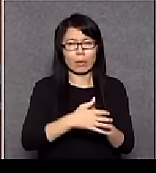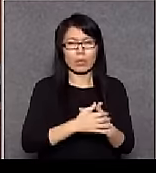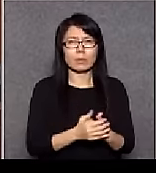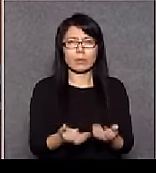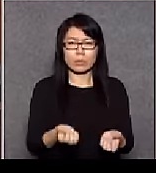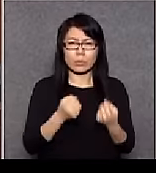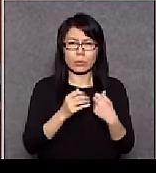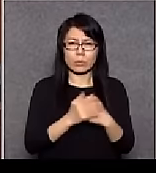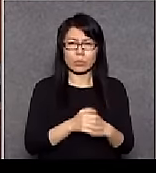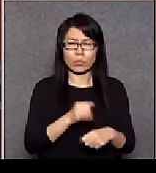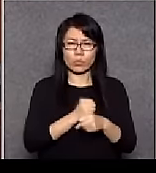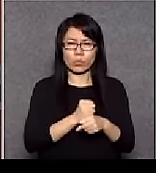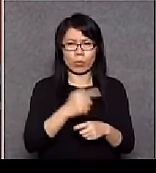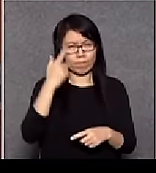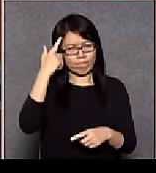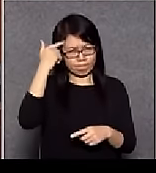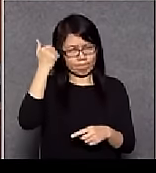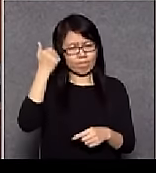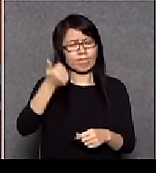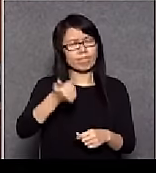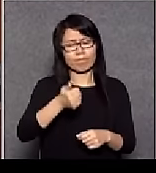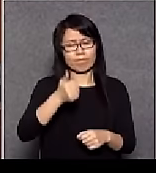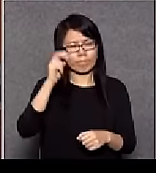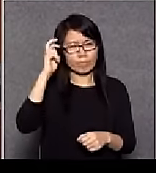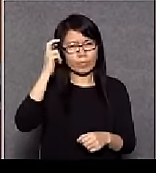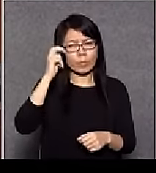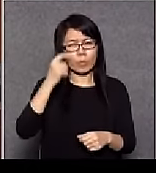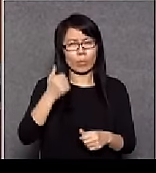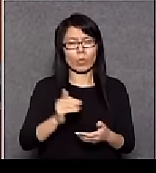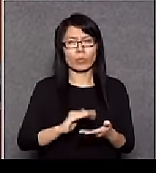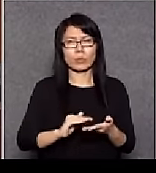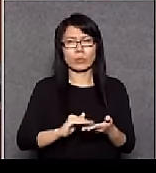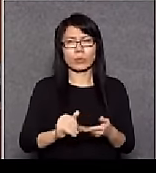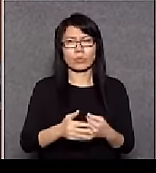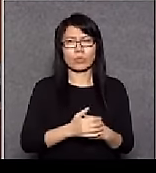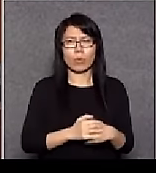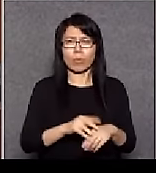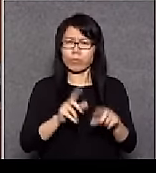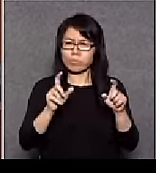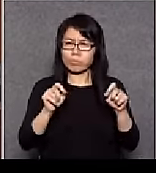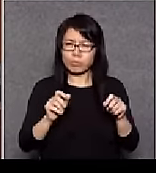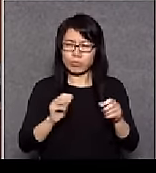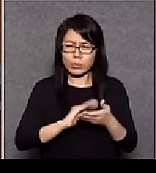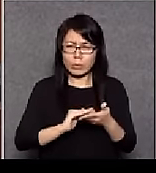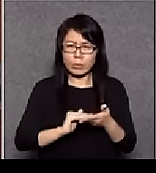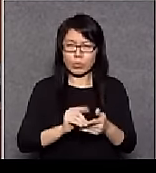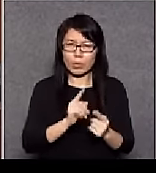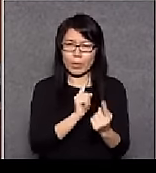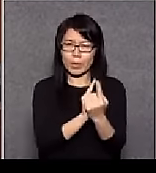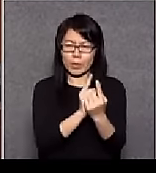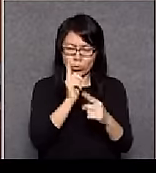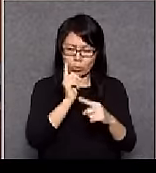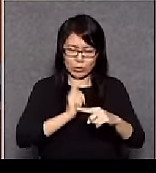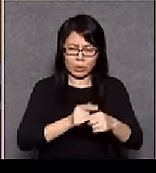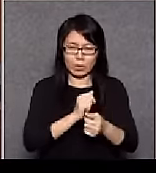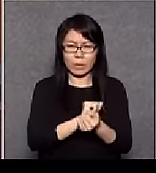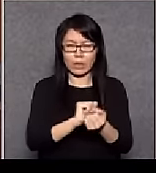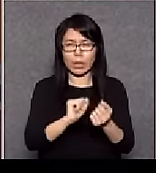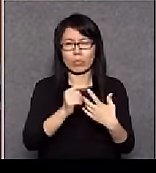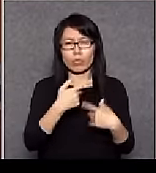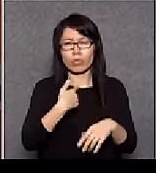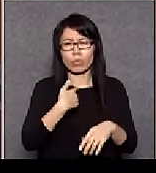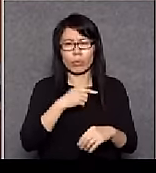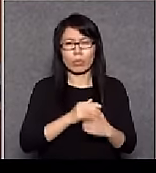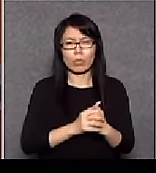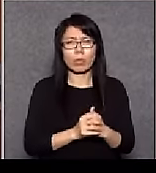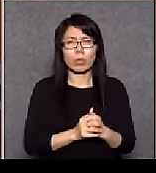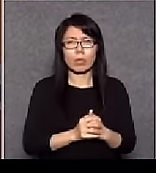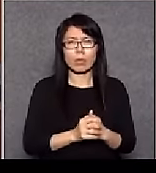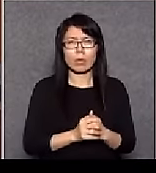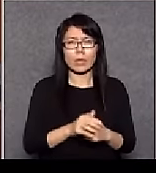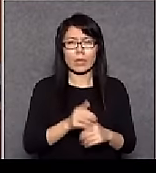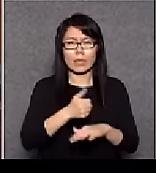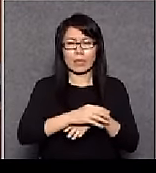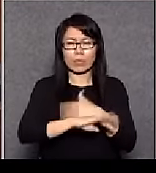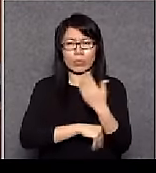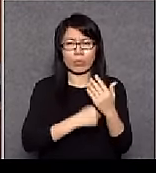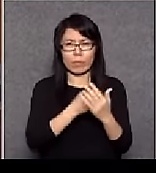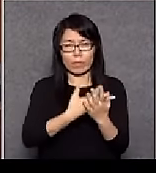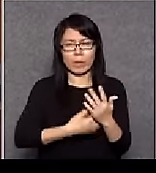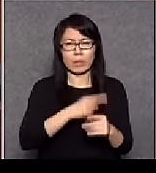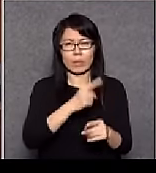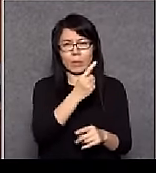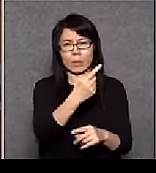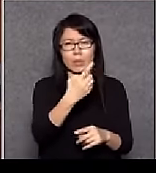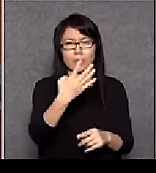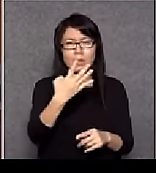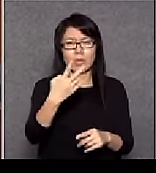他做人很理智這位醫生很講道理要面對現實他都說根據《基本法》第132條